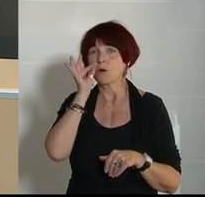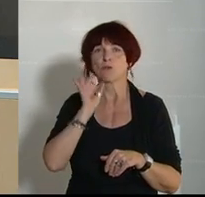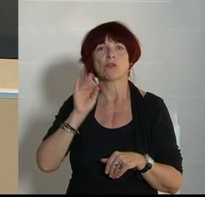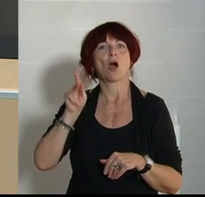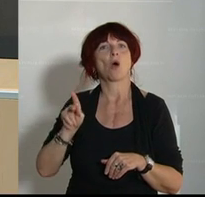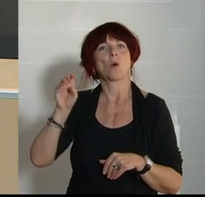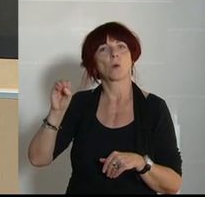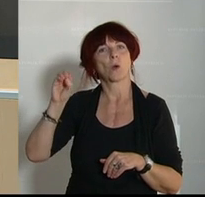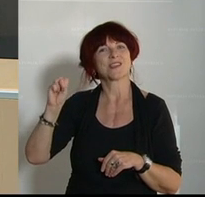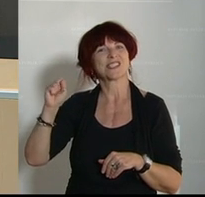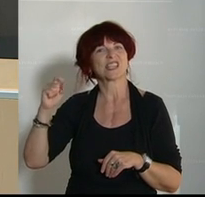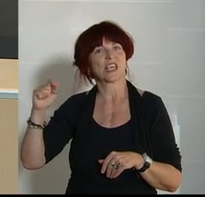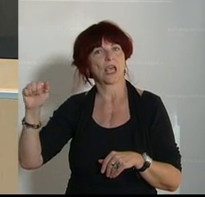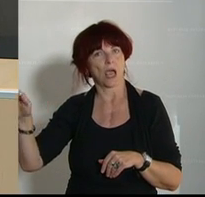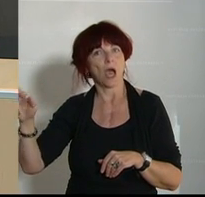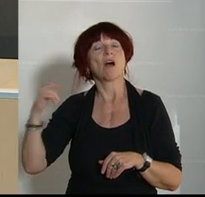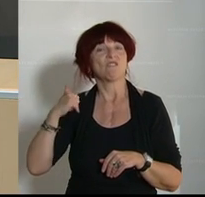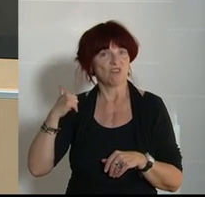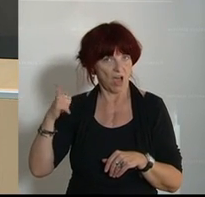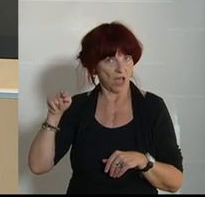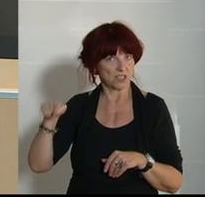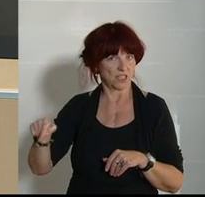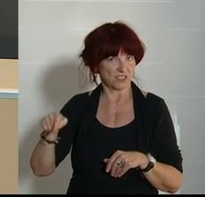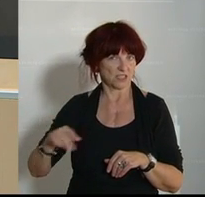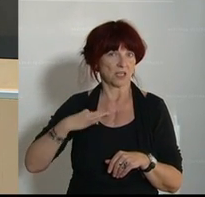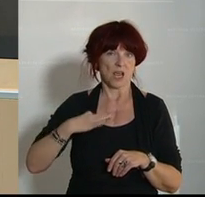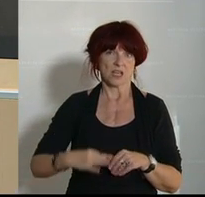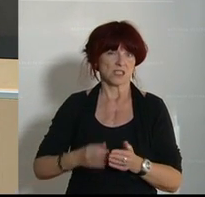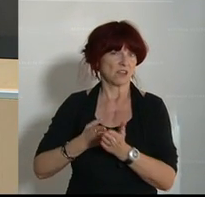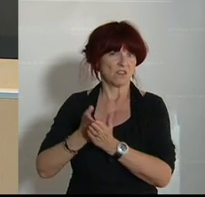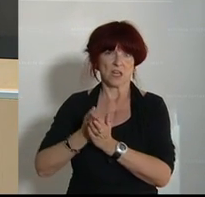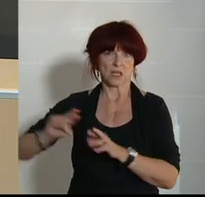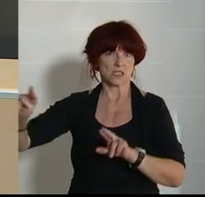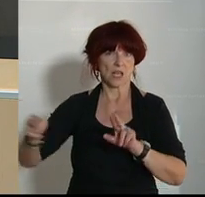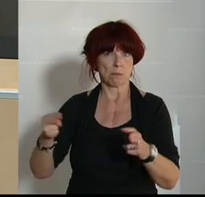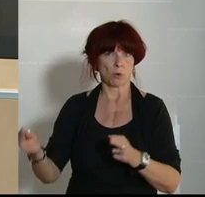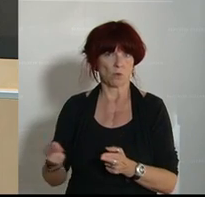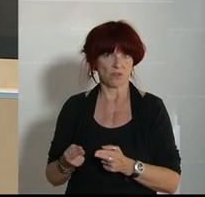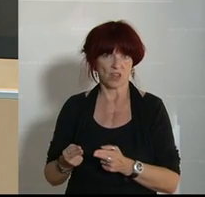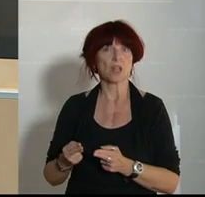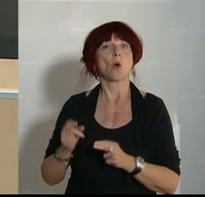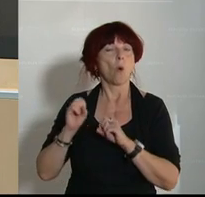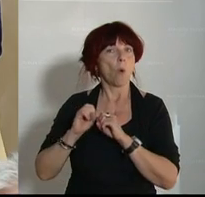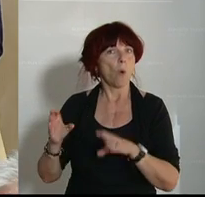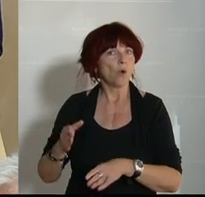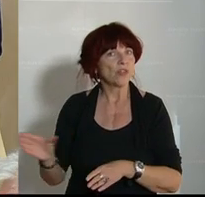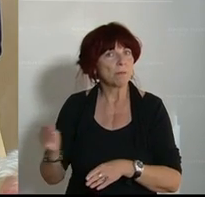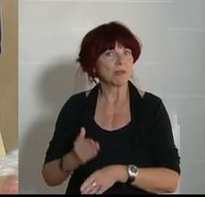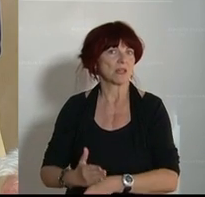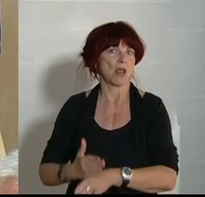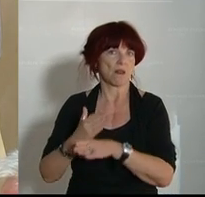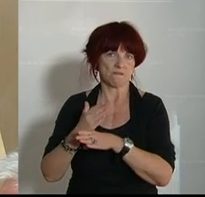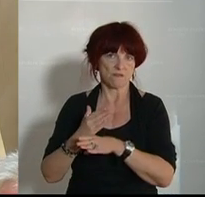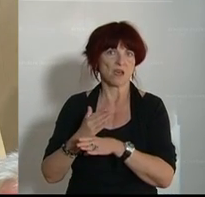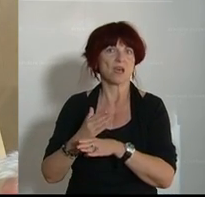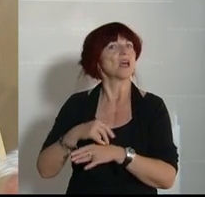außerordentlichen Zivildienst einberufen hat. Ich bin davon überzeugt, dass wir ohne die Mithilfe der Zivildiener nicht so gut durch die